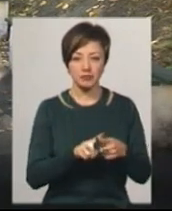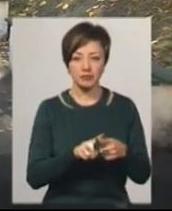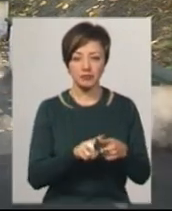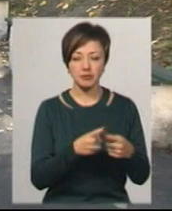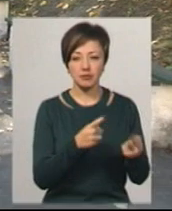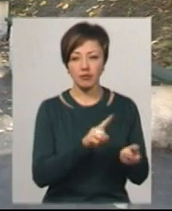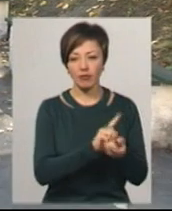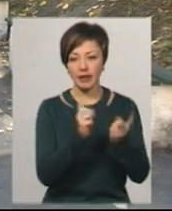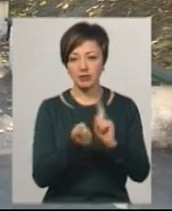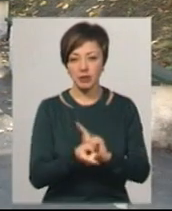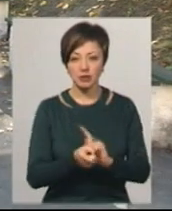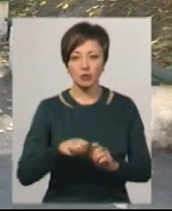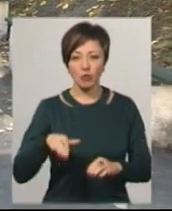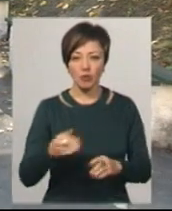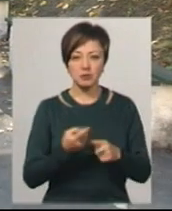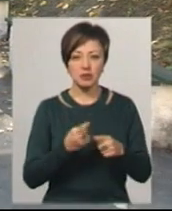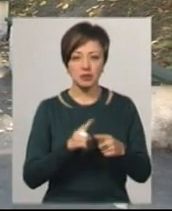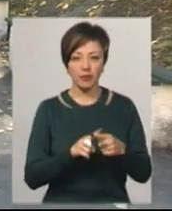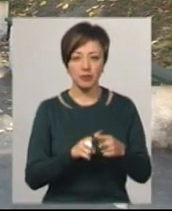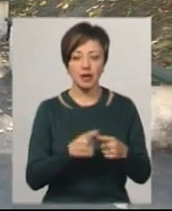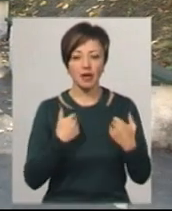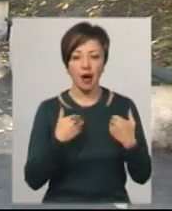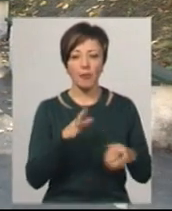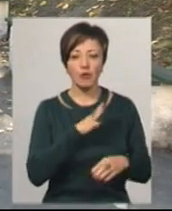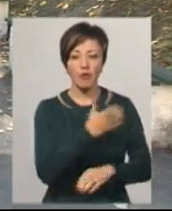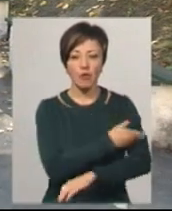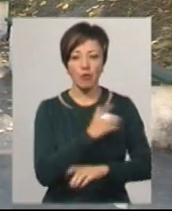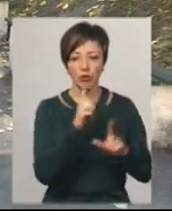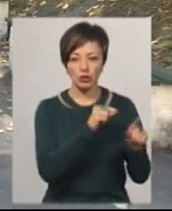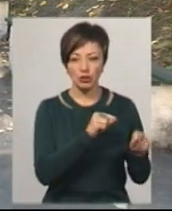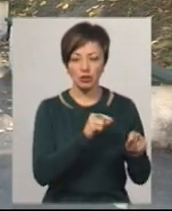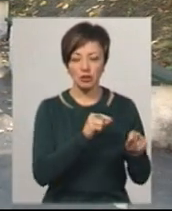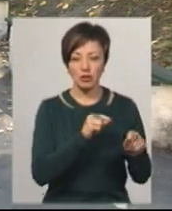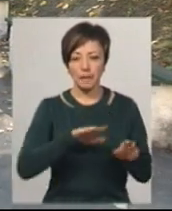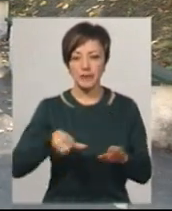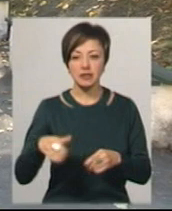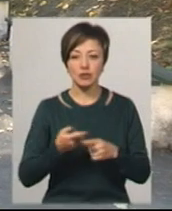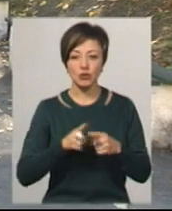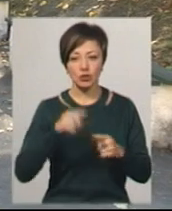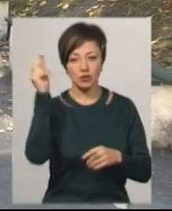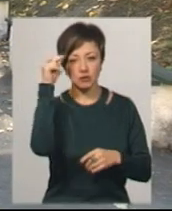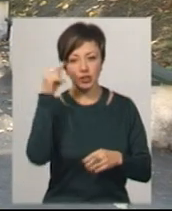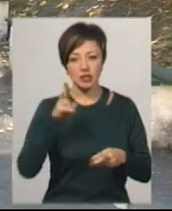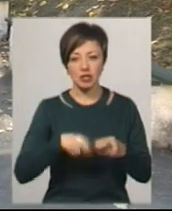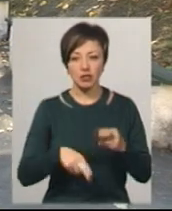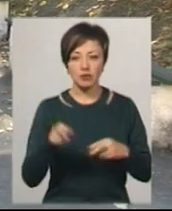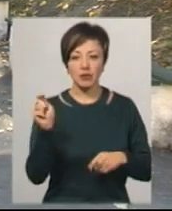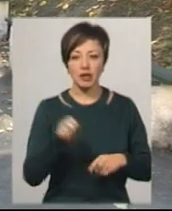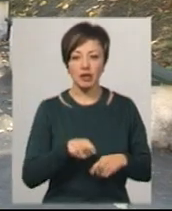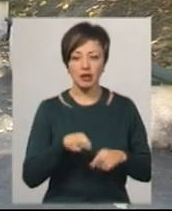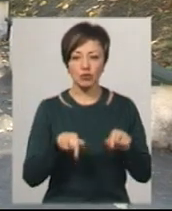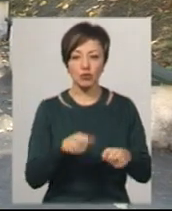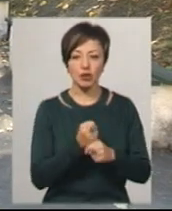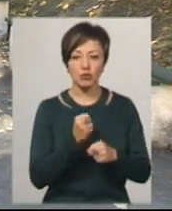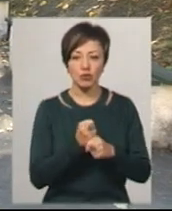інше русло. Я був в Польщі, можна сказати, після того, як навчання закінчив, приїхав, пішов тут